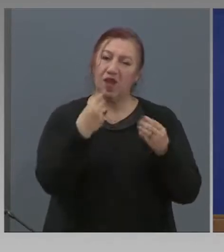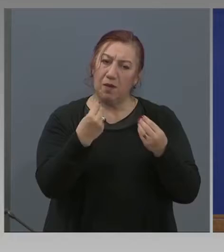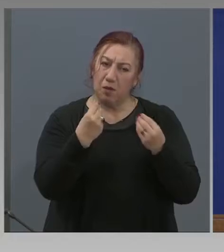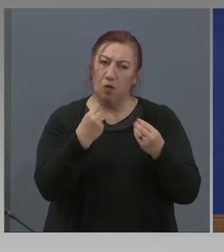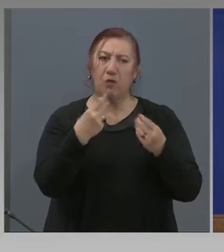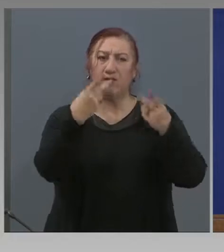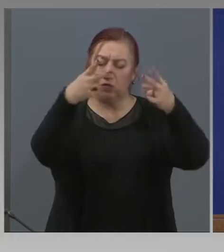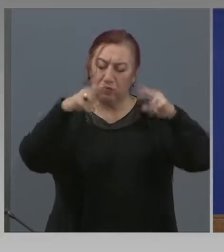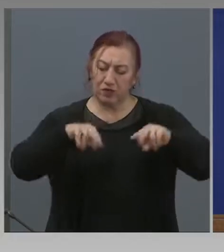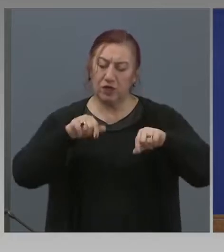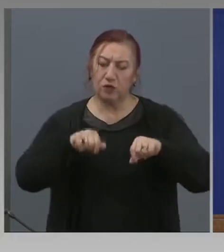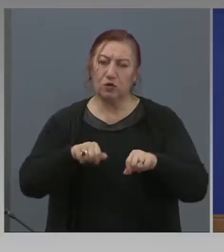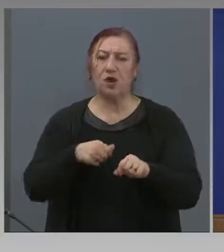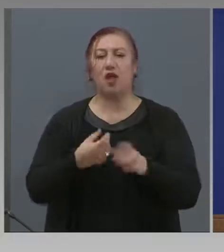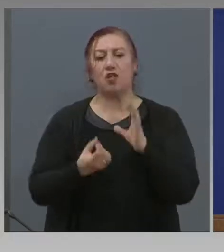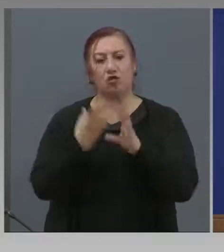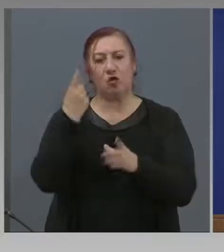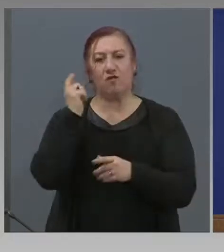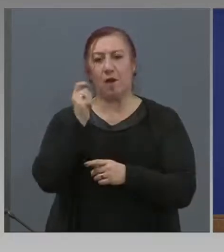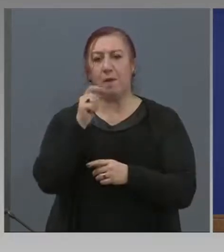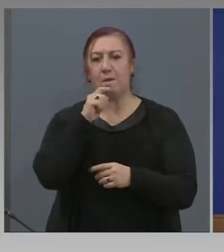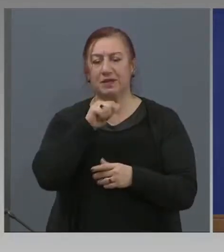изтекли паспортите. Благодаря ви!